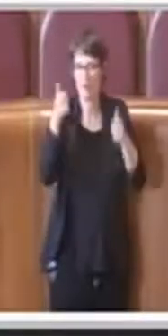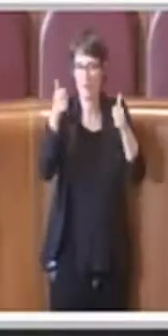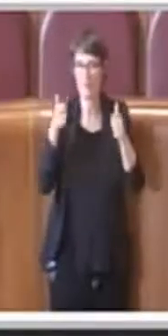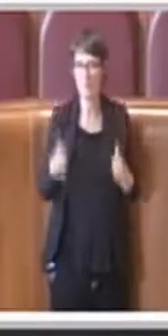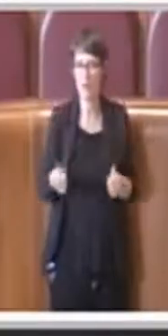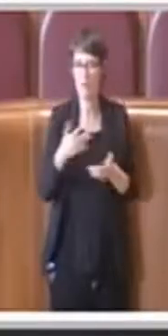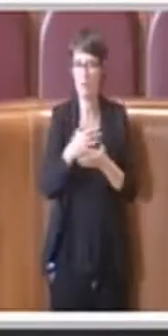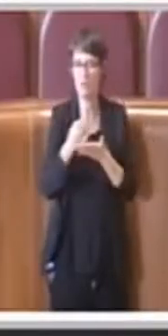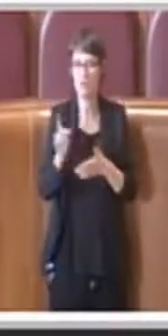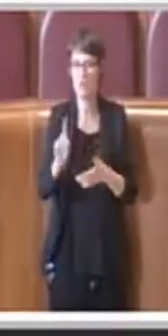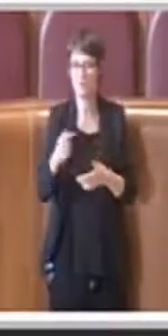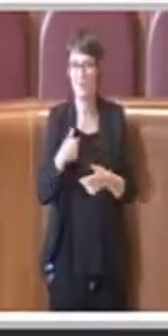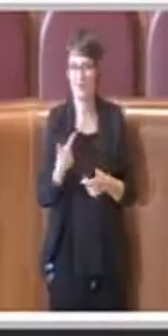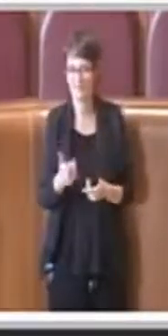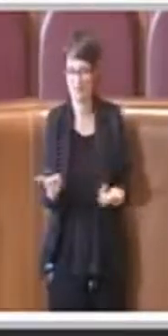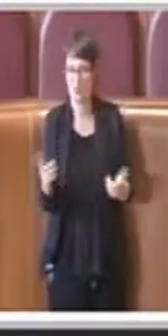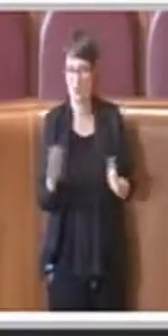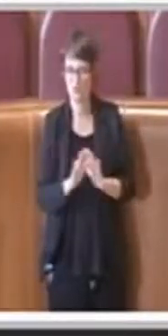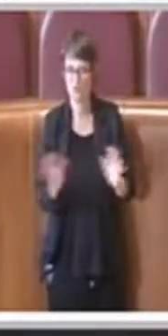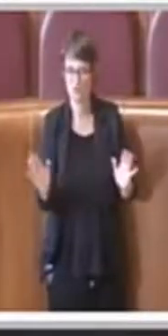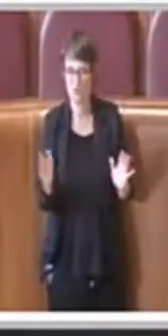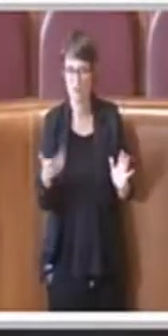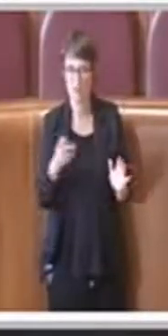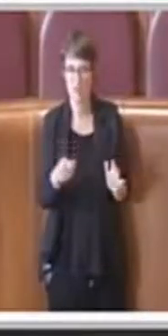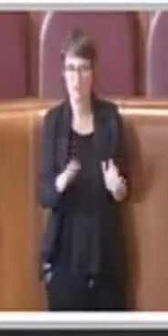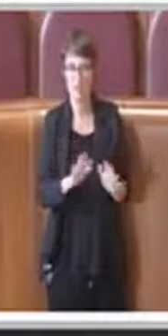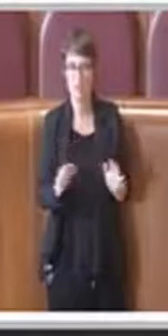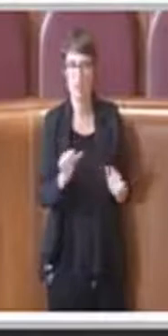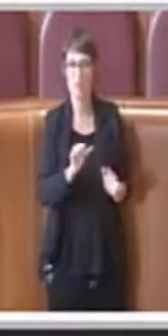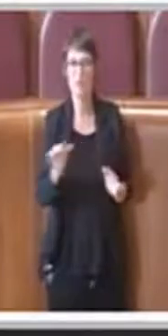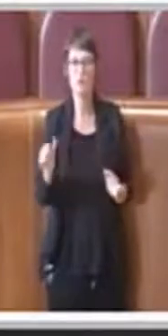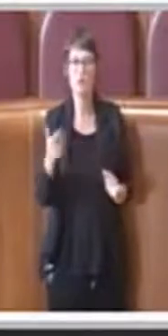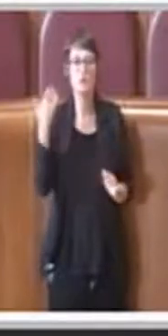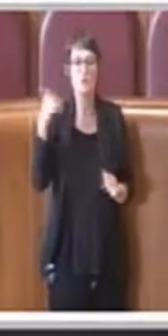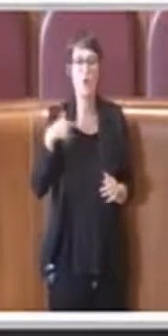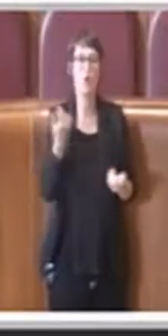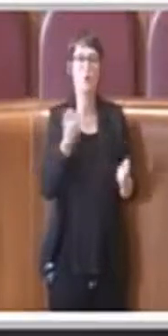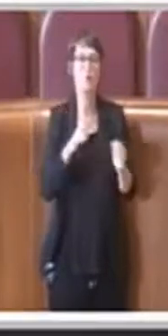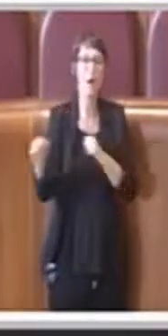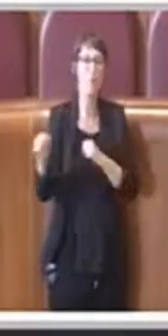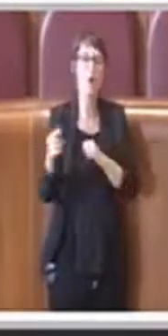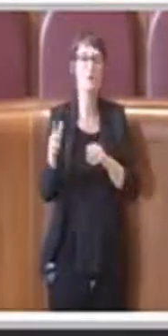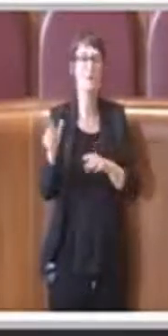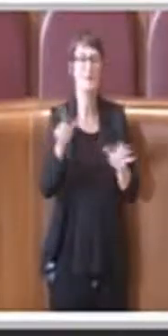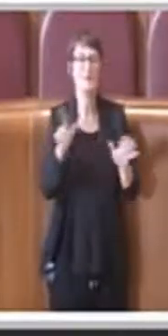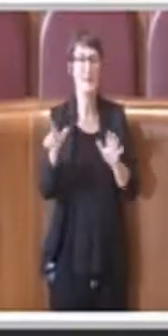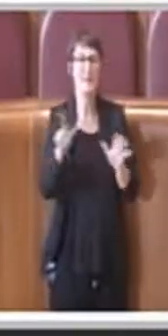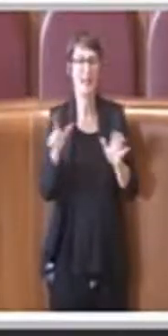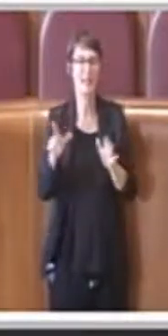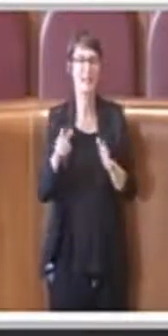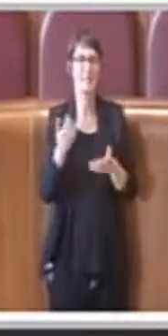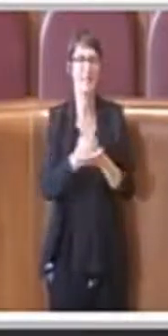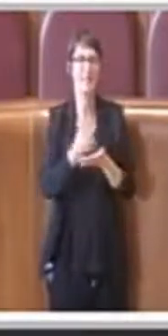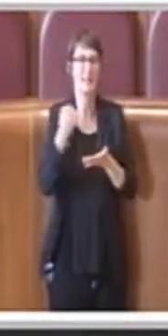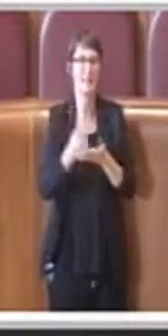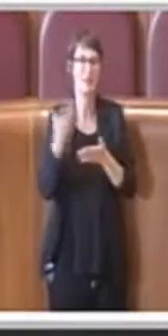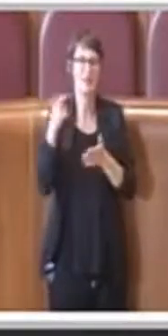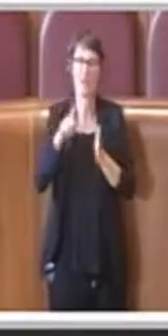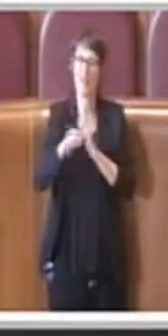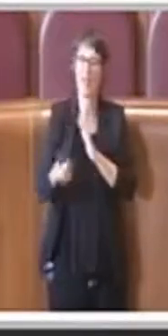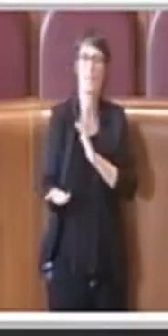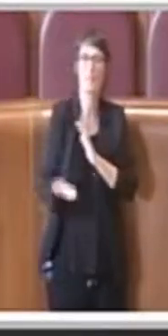generale, stiamo parlando sempre delle famose 77 licenze che sono state revocate nel tempo relative all